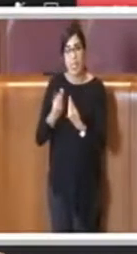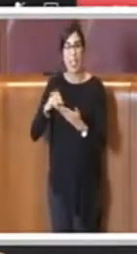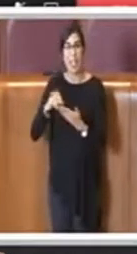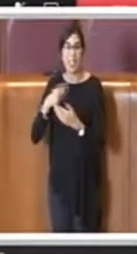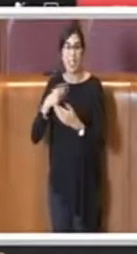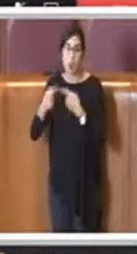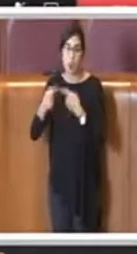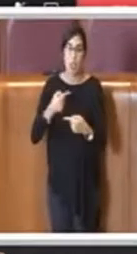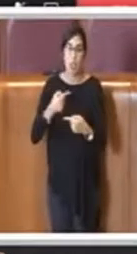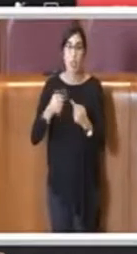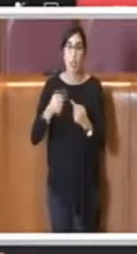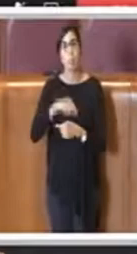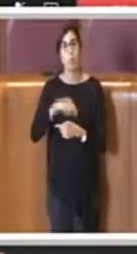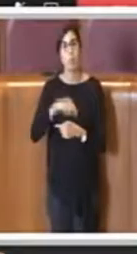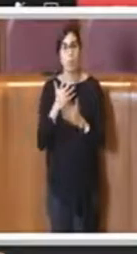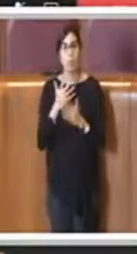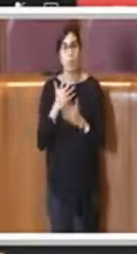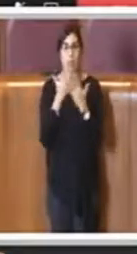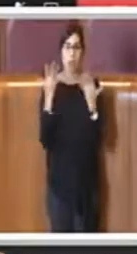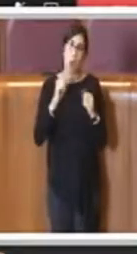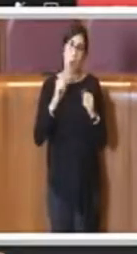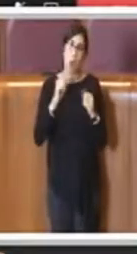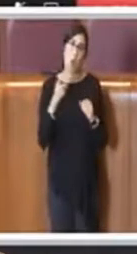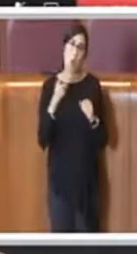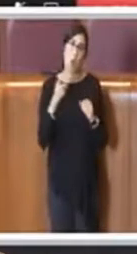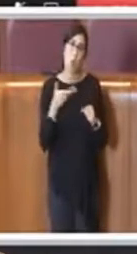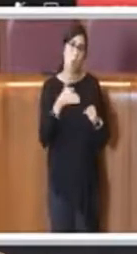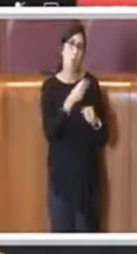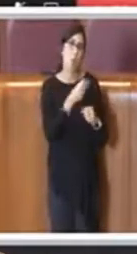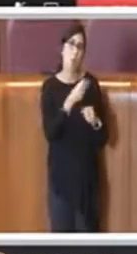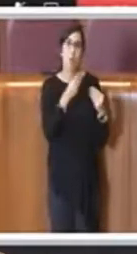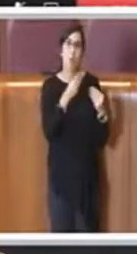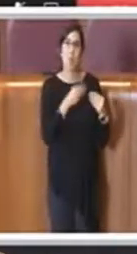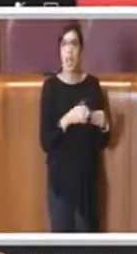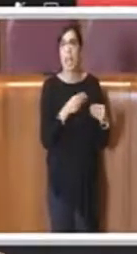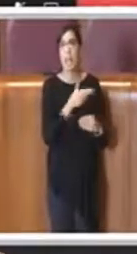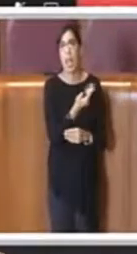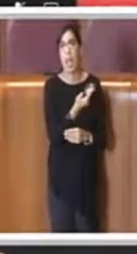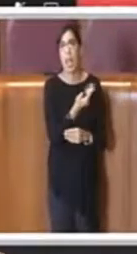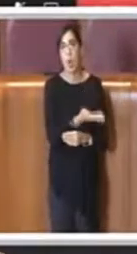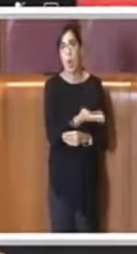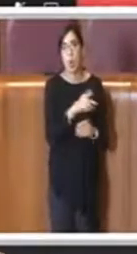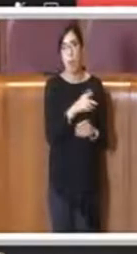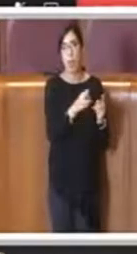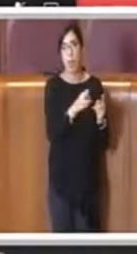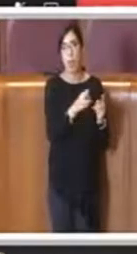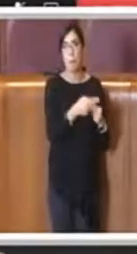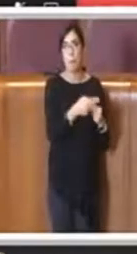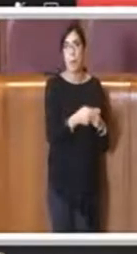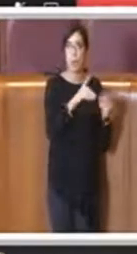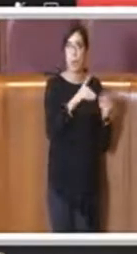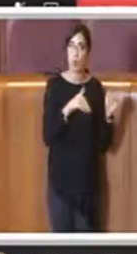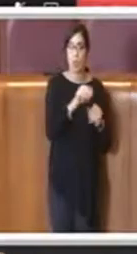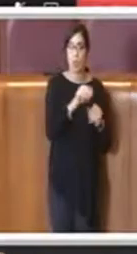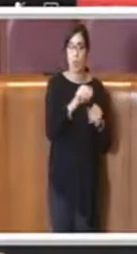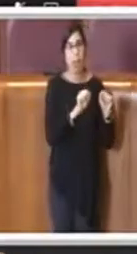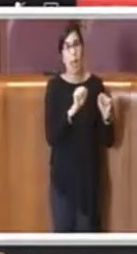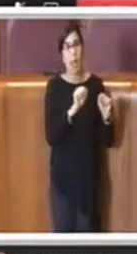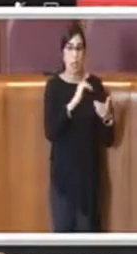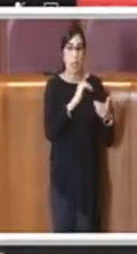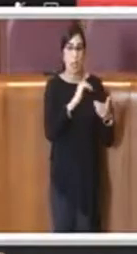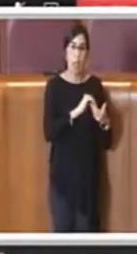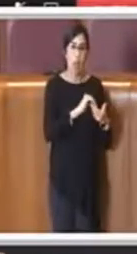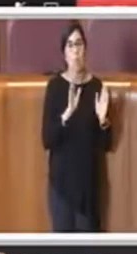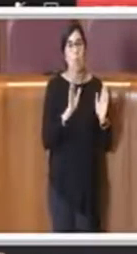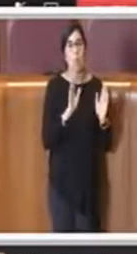ovviamente non serve minimamente a compensare le perdite dal punto di vista economico che stanno incontrando le associazioni, ma